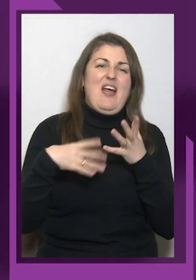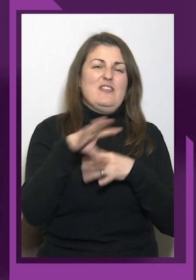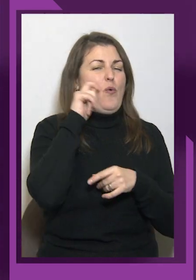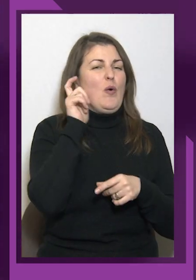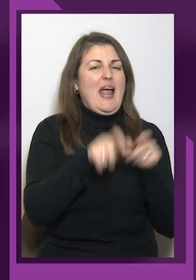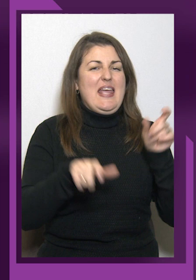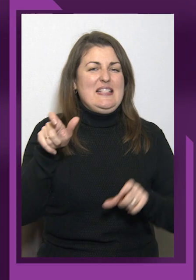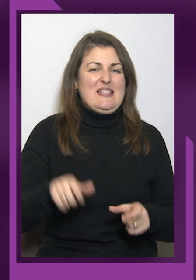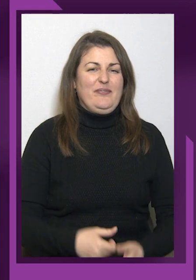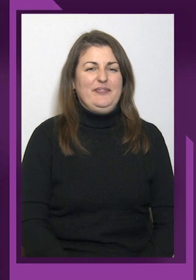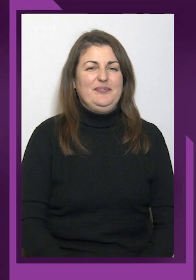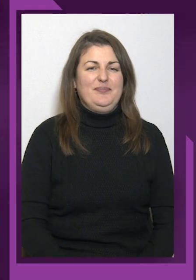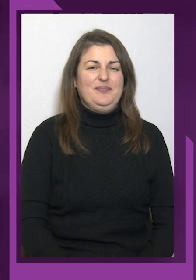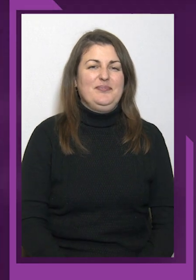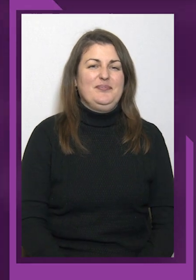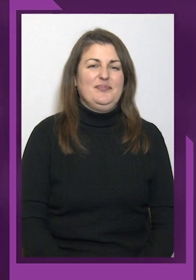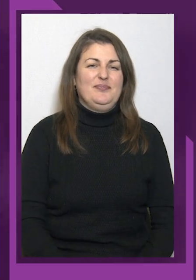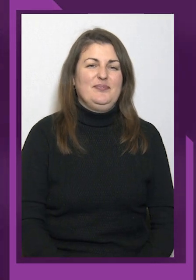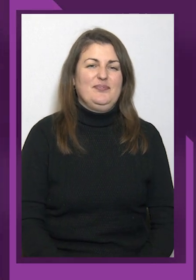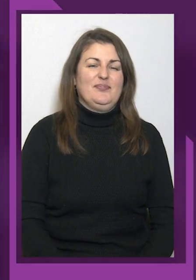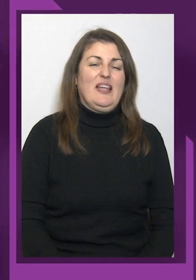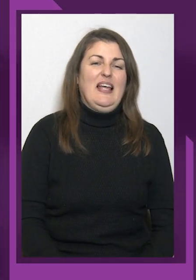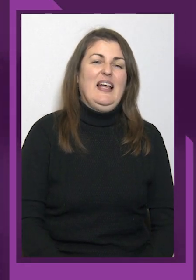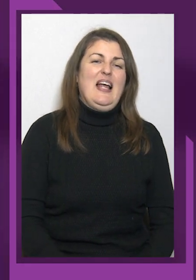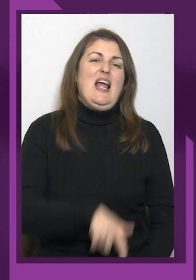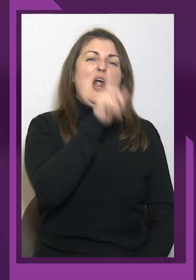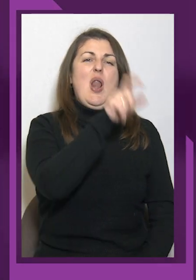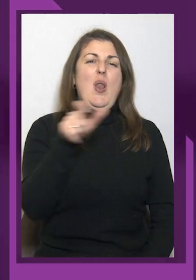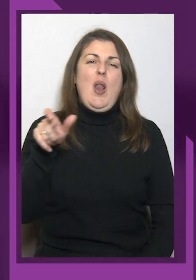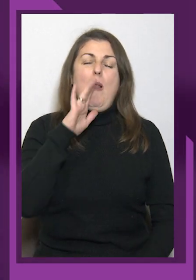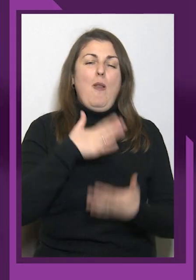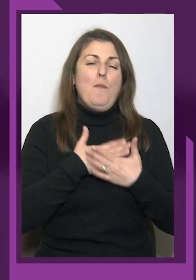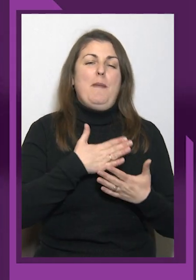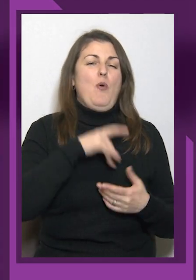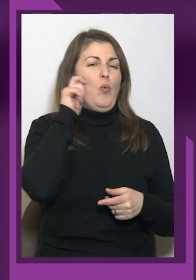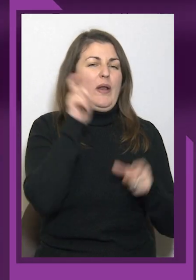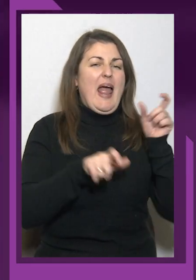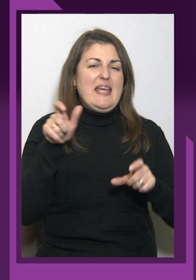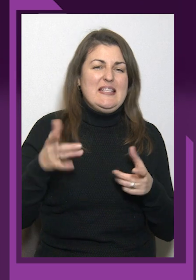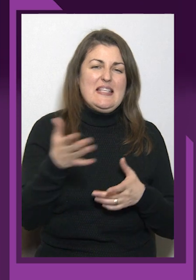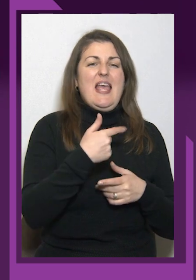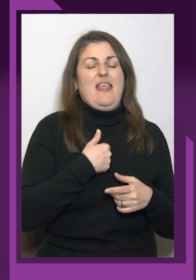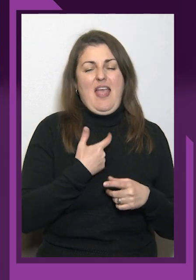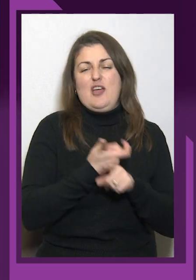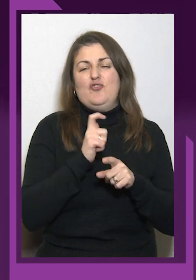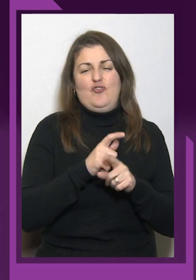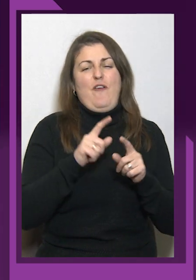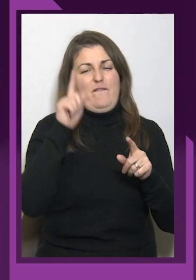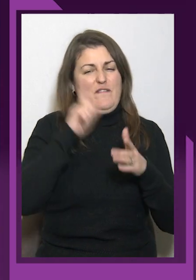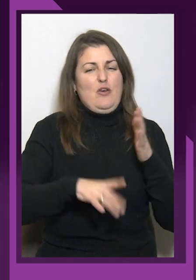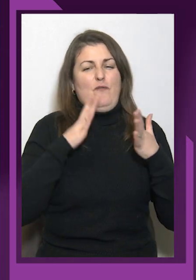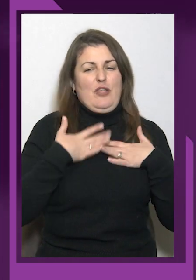любі мої українці, я щиро віру в нашу перемогу, і обов'язково будете, не